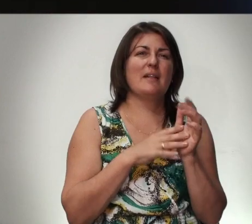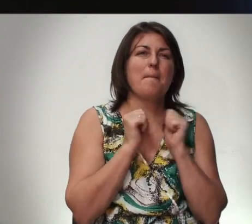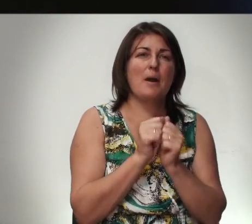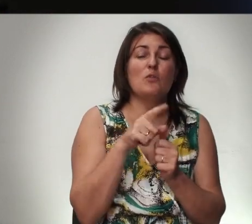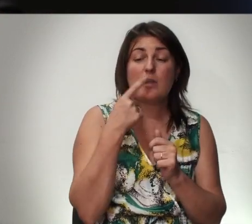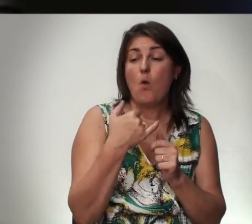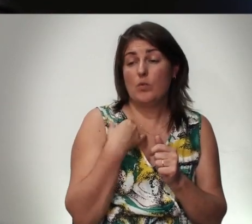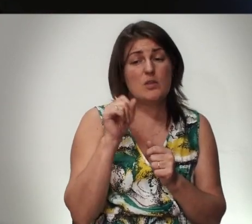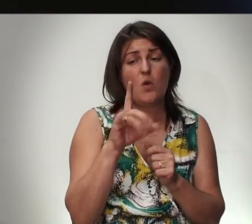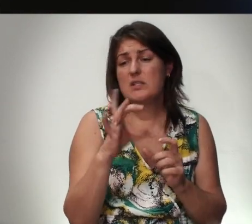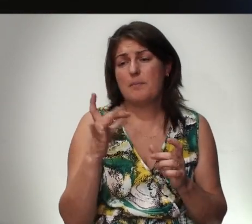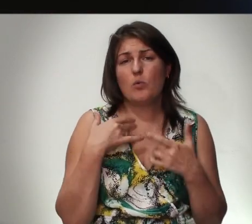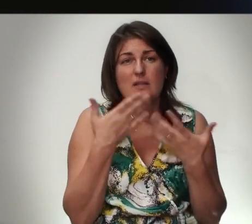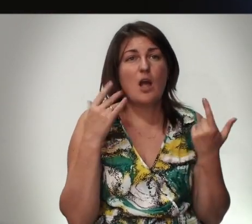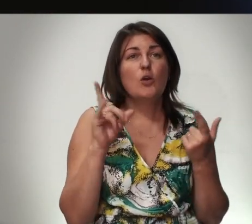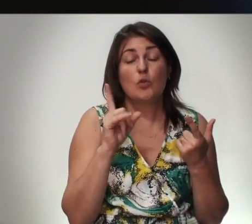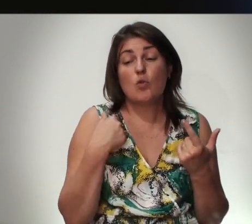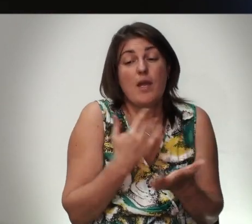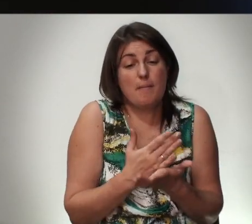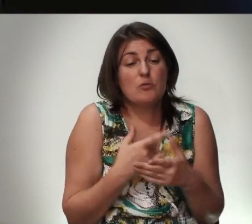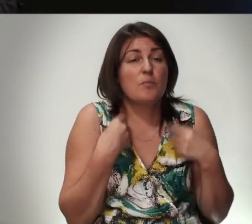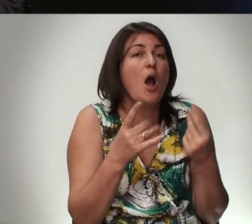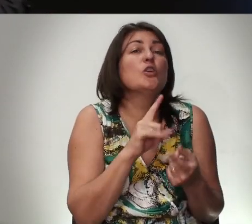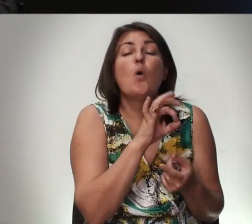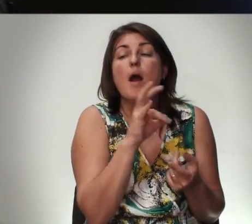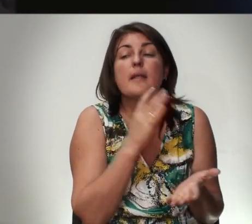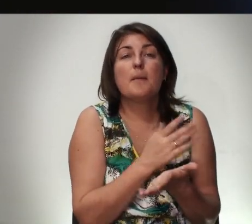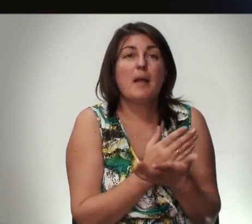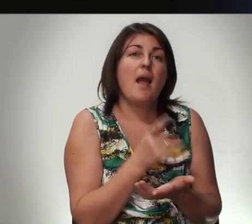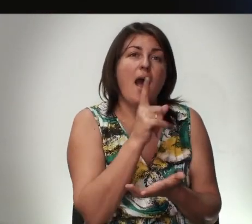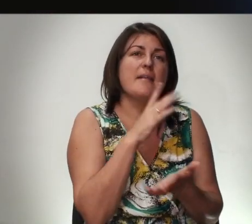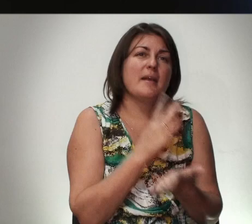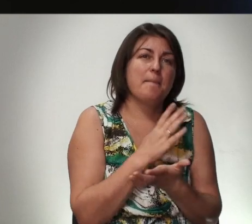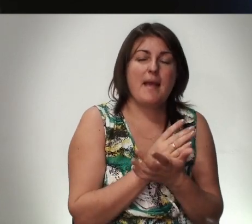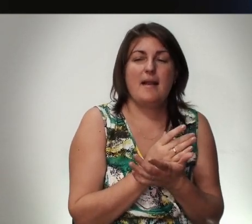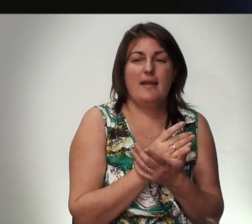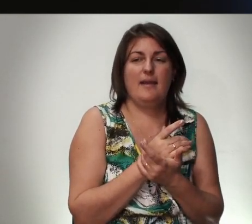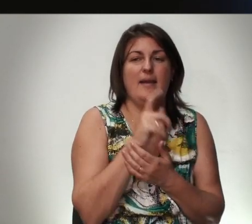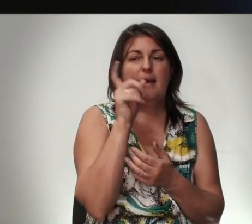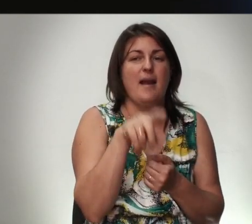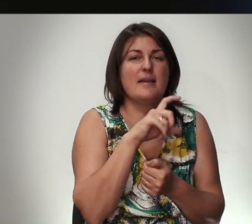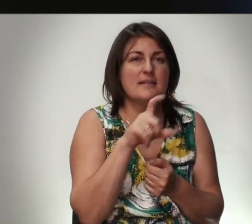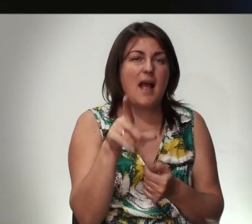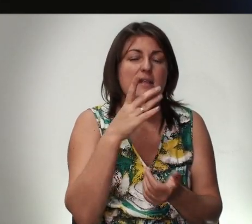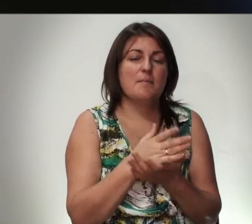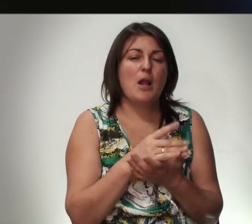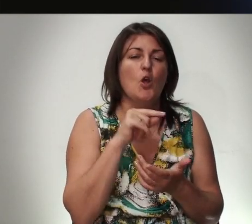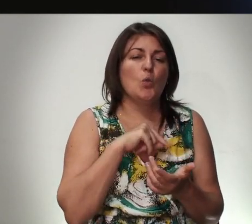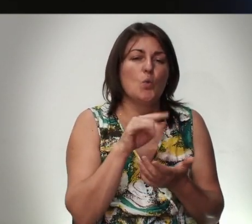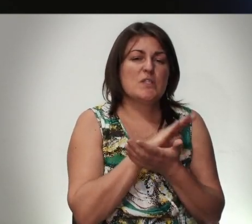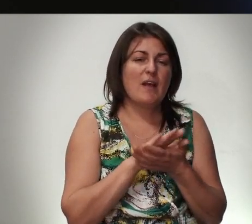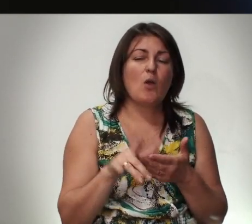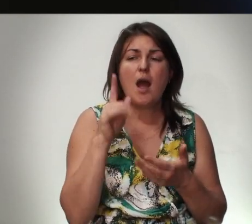Сказали У нас Золота Серебра Нет Но Что Имеем То Даем Что Они Имели Они Имели Христа Они Имели Дух Святой